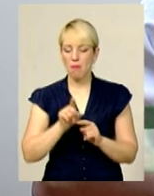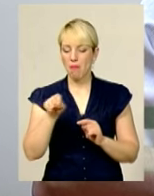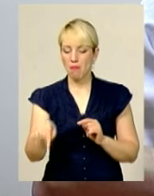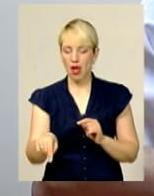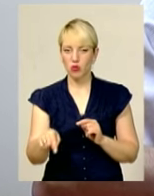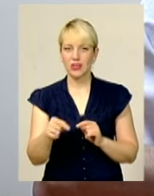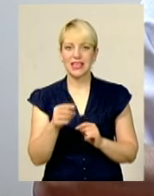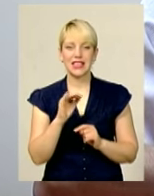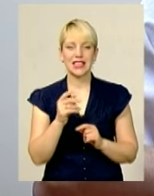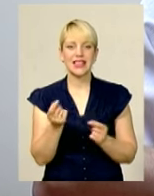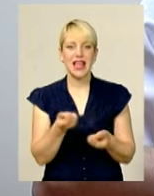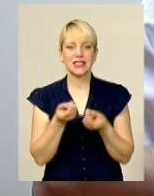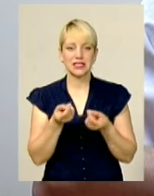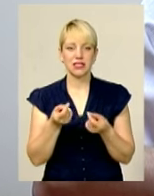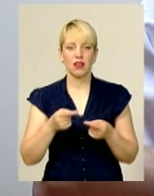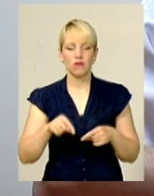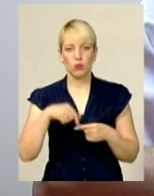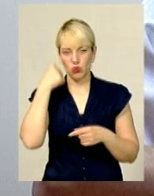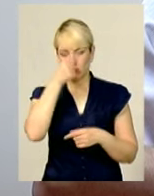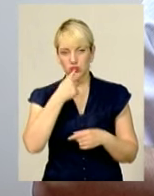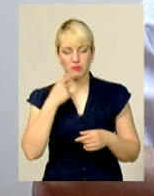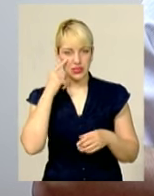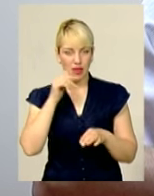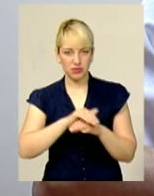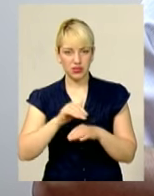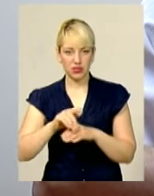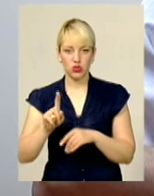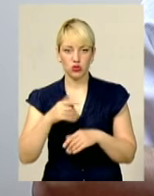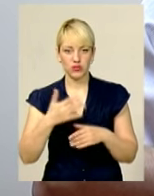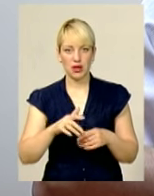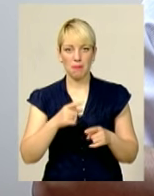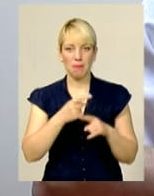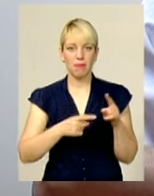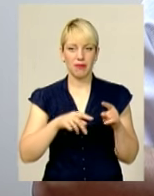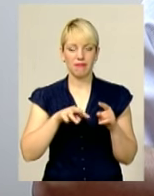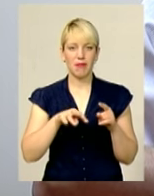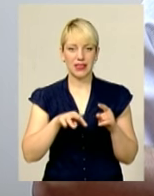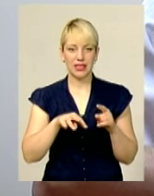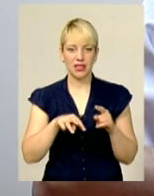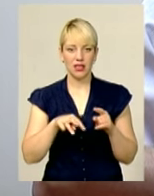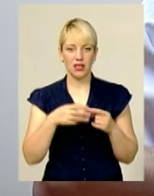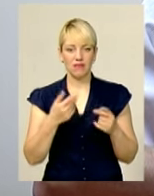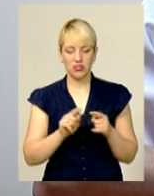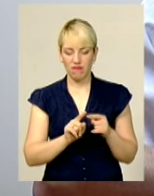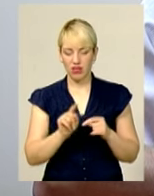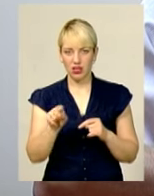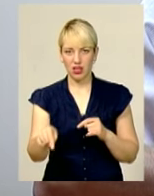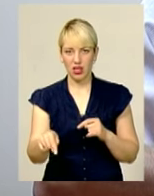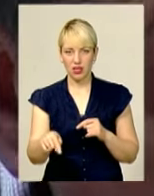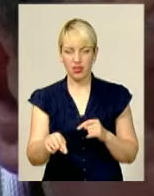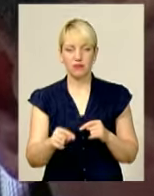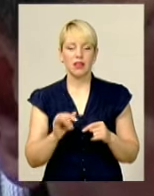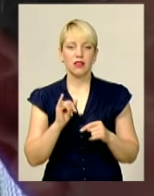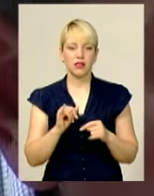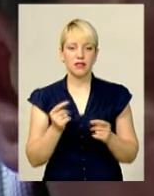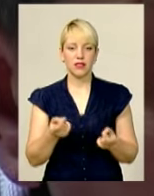насіння. В цьому році ми замітили, що вже пів метра борщівник викидає пагони і